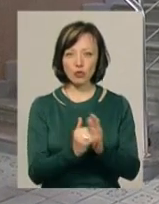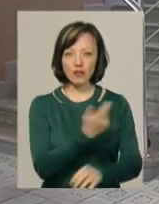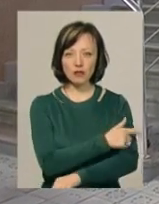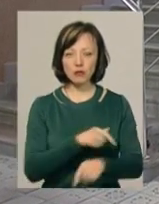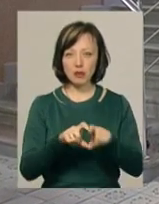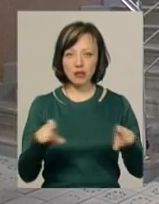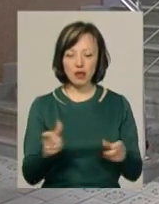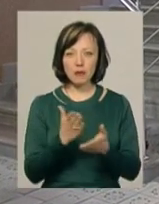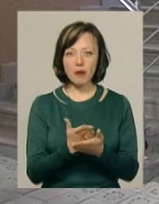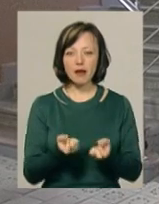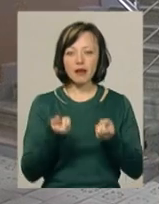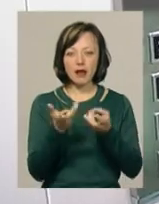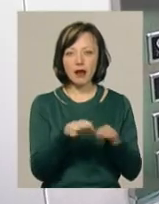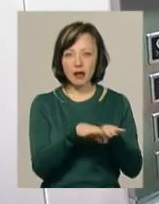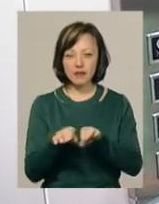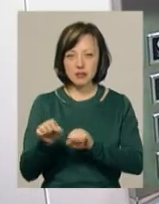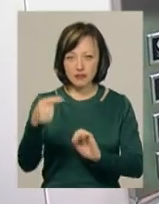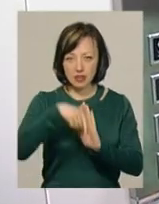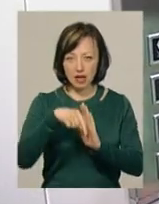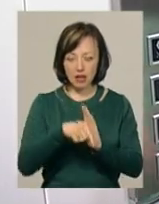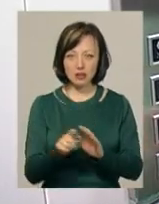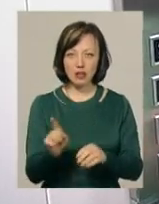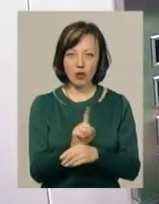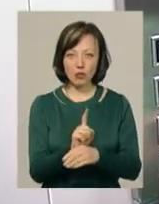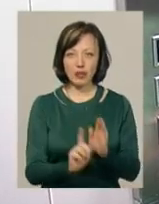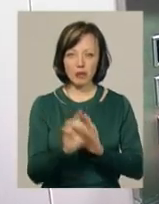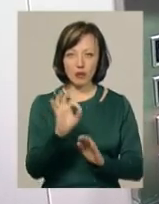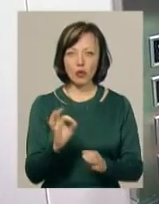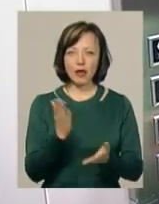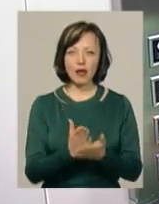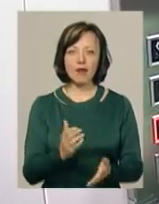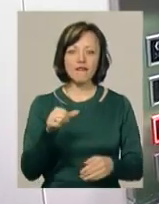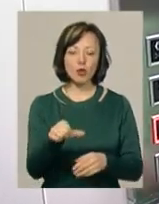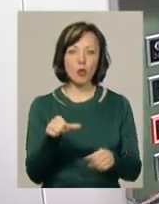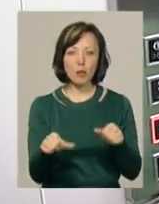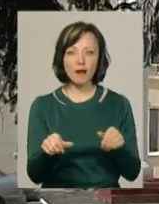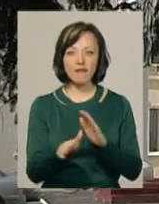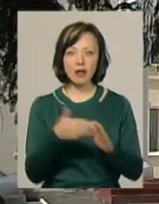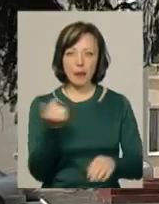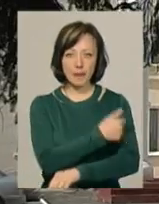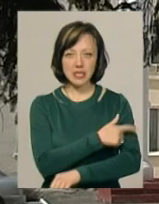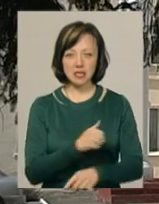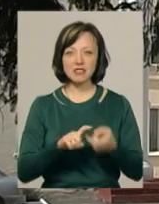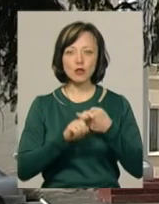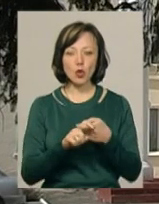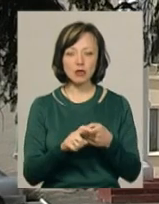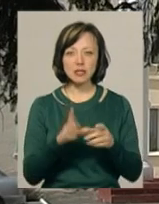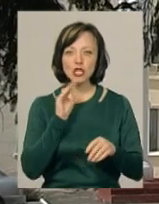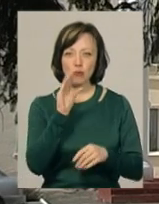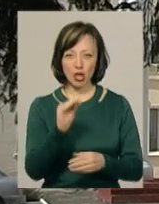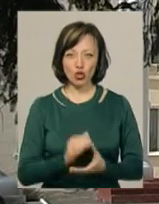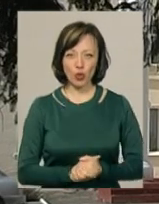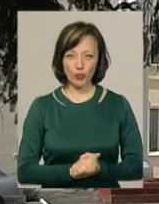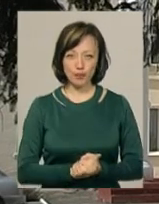шпиталі, має кілька рівнів захисту. Всередині кабіни регулюється температура, є кнопки виклику медсестри та зв'язок з диспетчером. Юрій Курічка, Юрій Чорний.